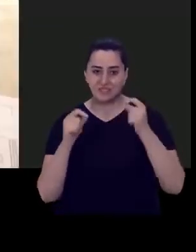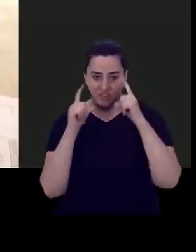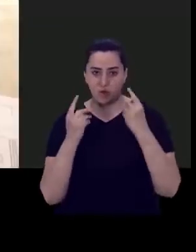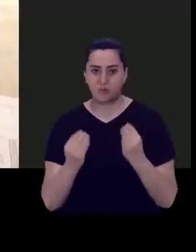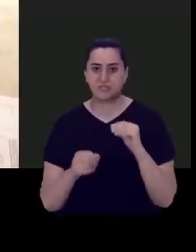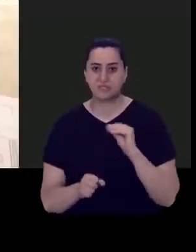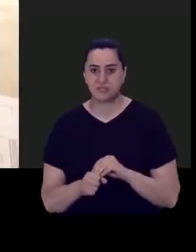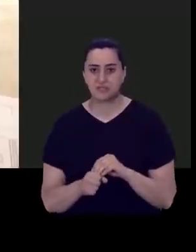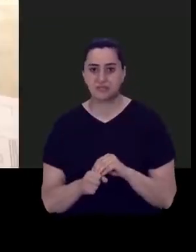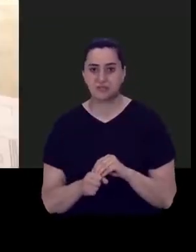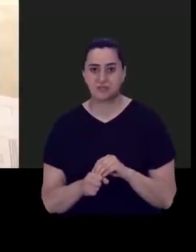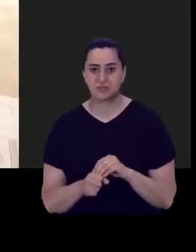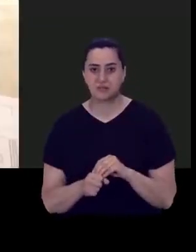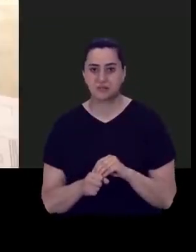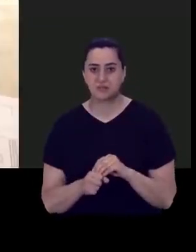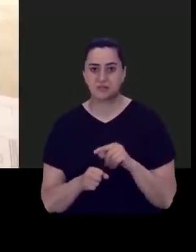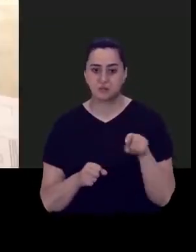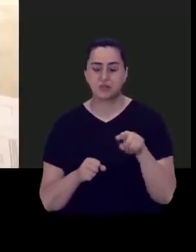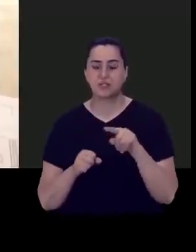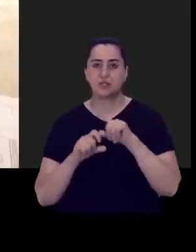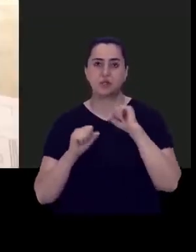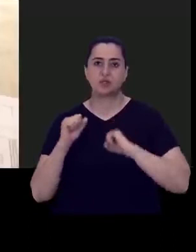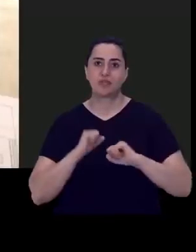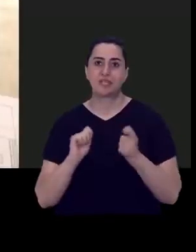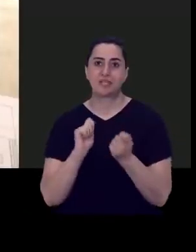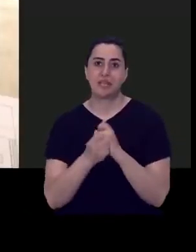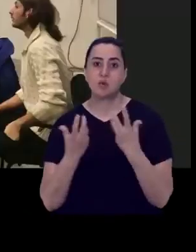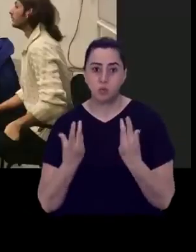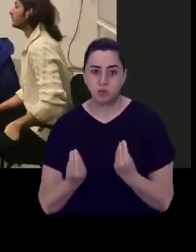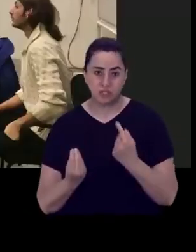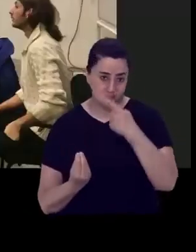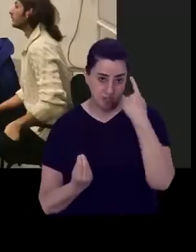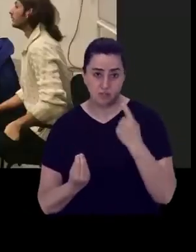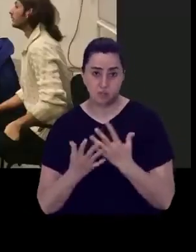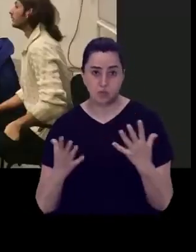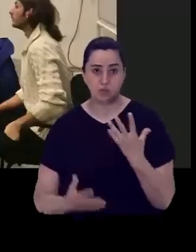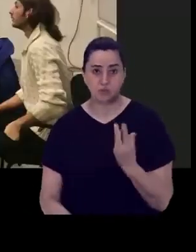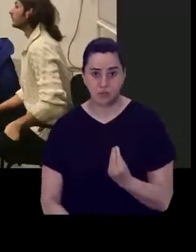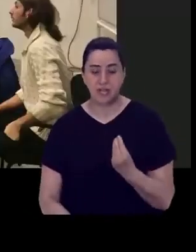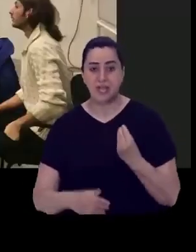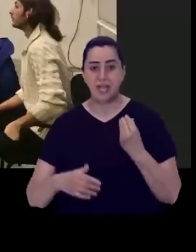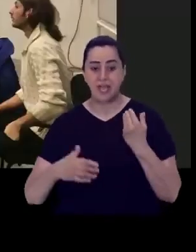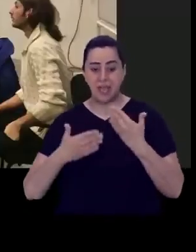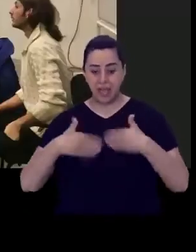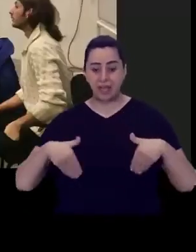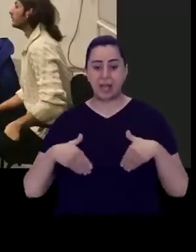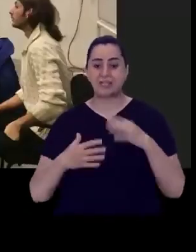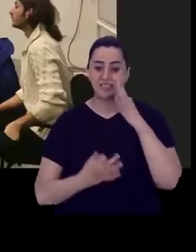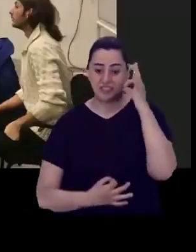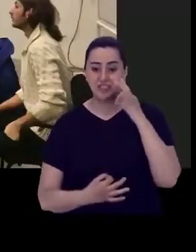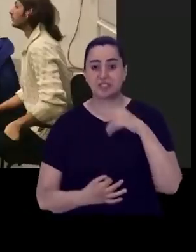toplumu bu sayesine dönüştürmek. En çok da engellenen bireylerin